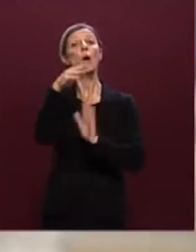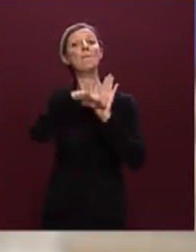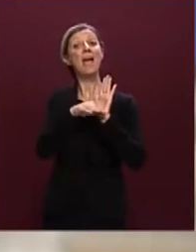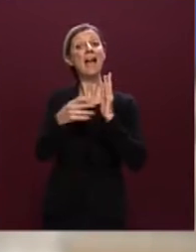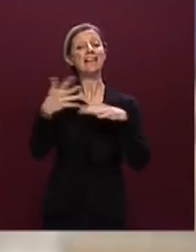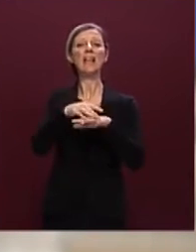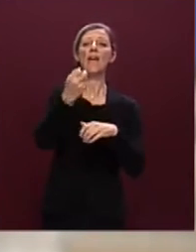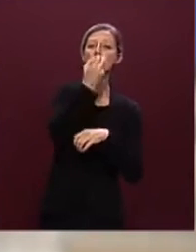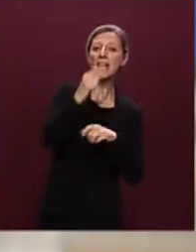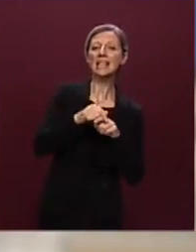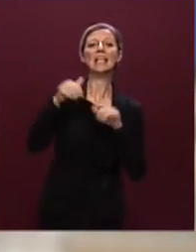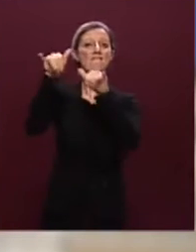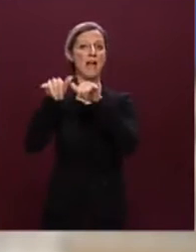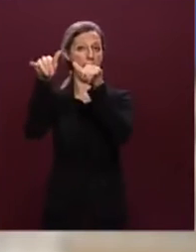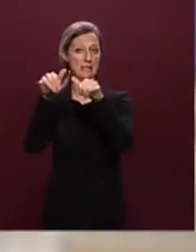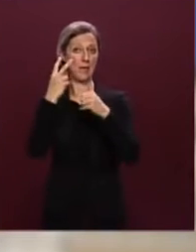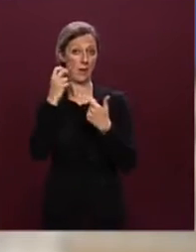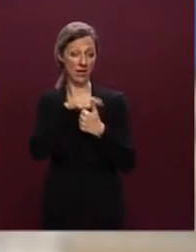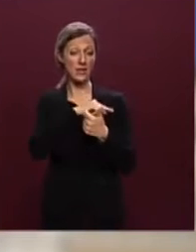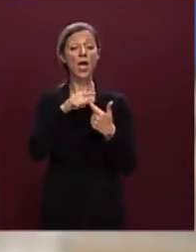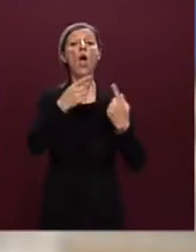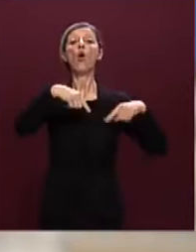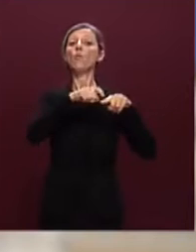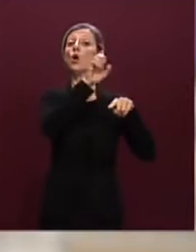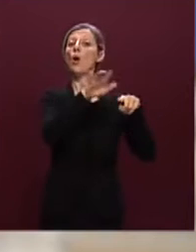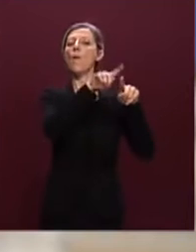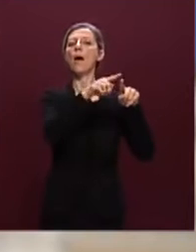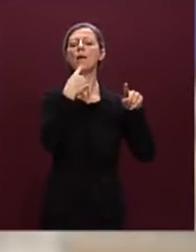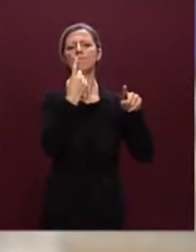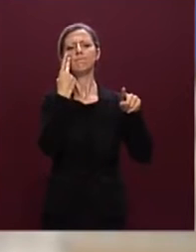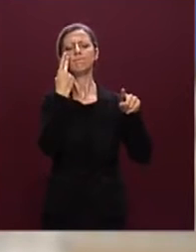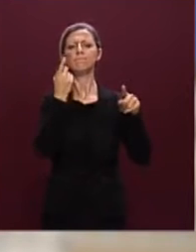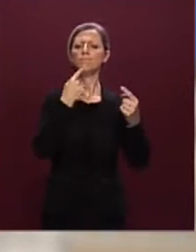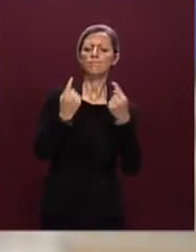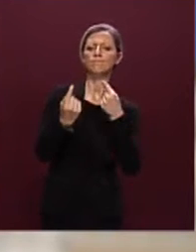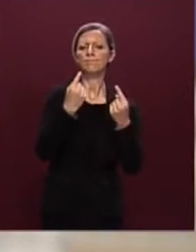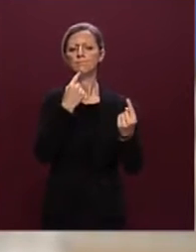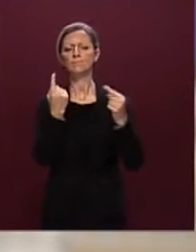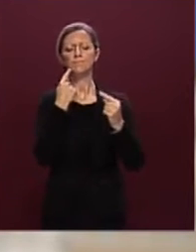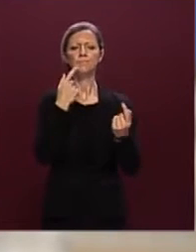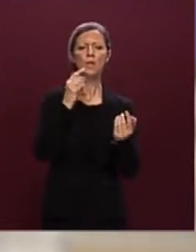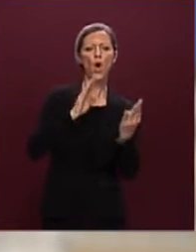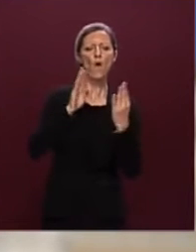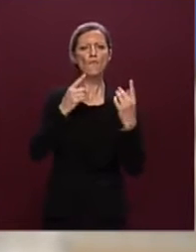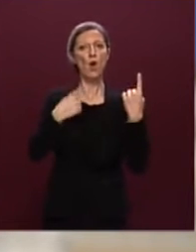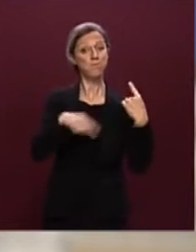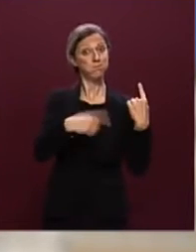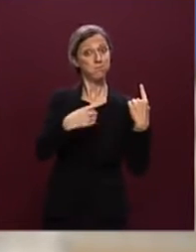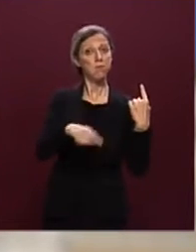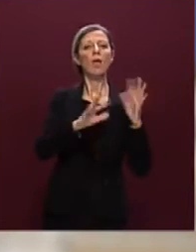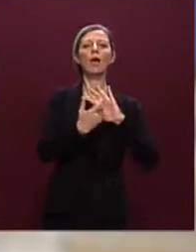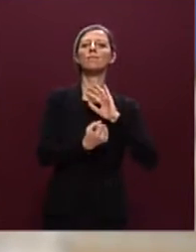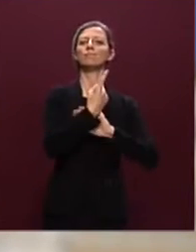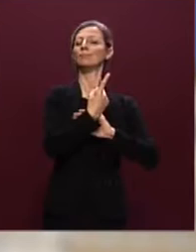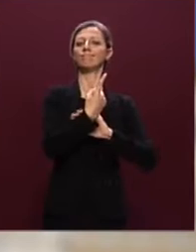quello di Firenze e quello di Venezia, e la Commissione europea, dopo una serie di interlocuzioni su questo, ha sollevato il problema della